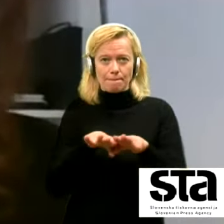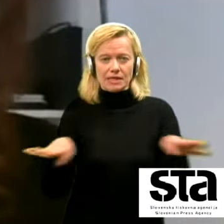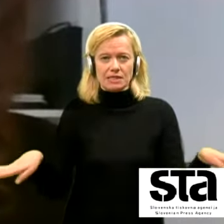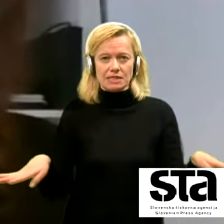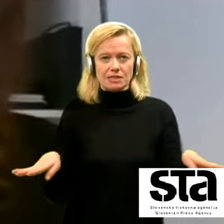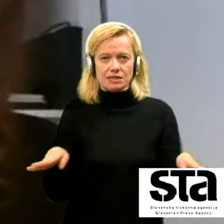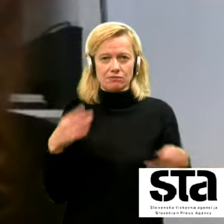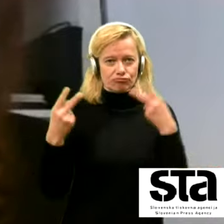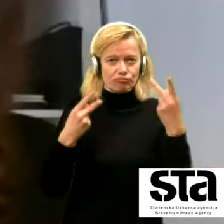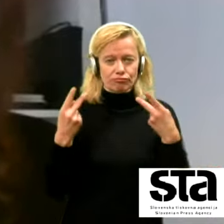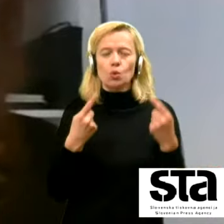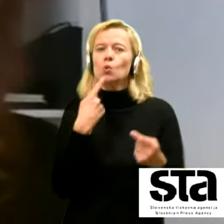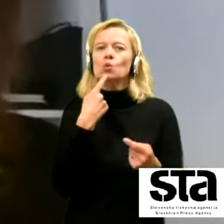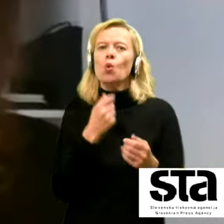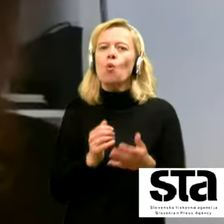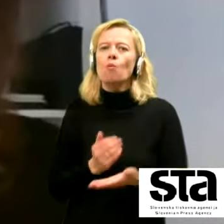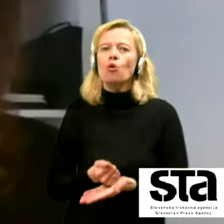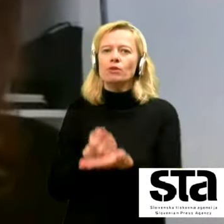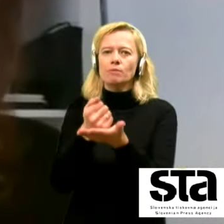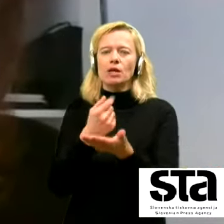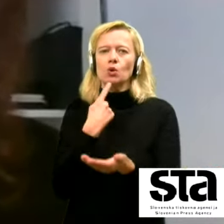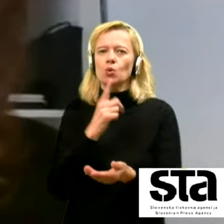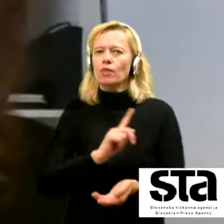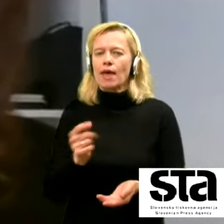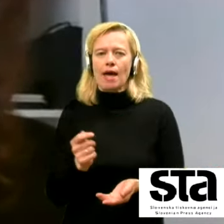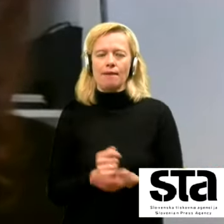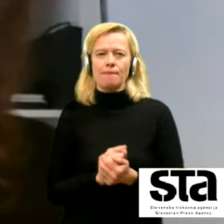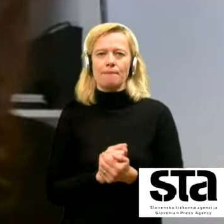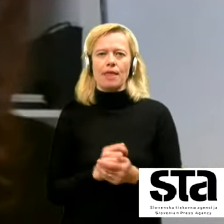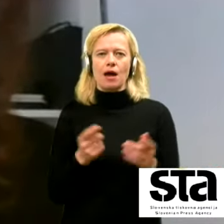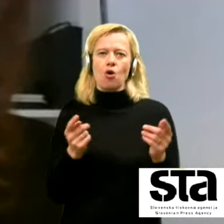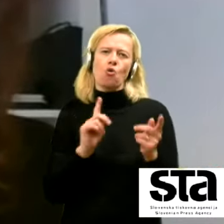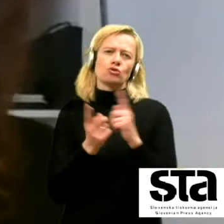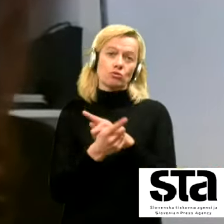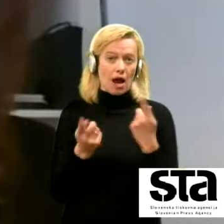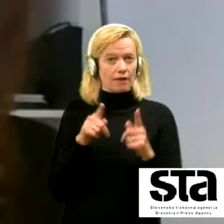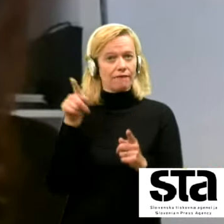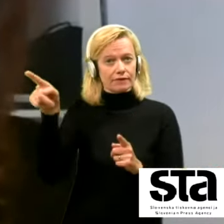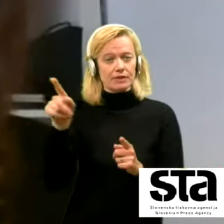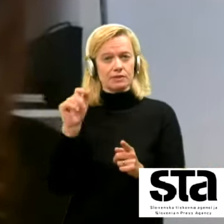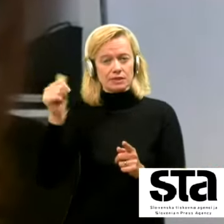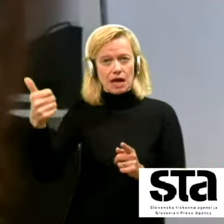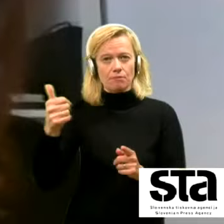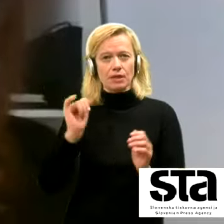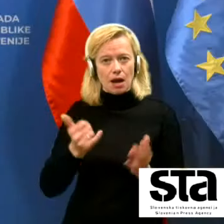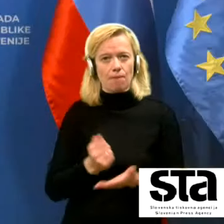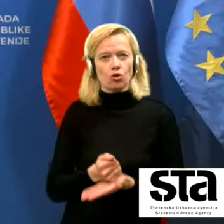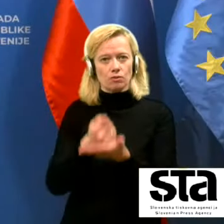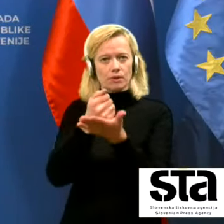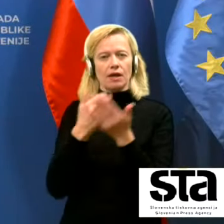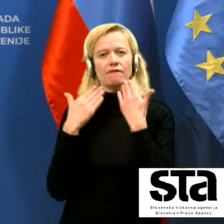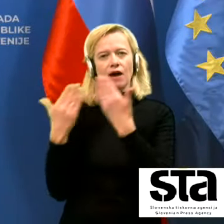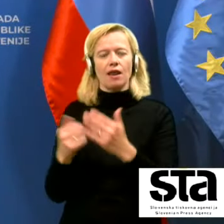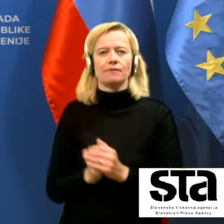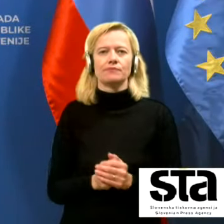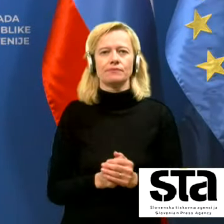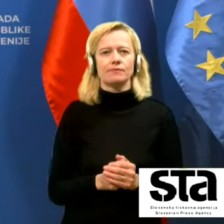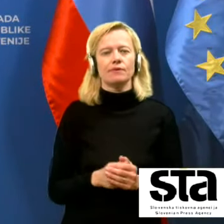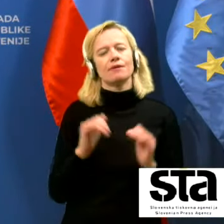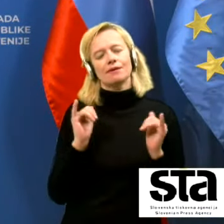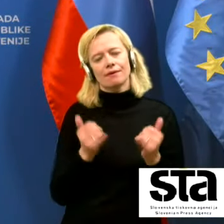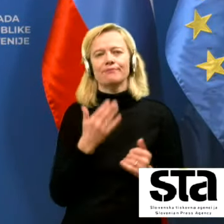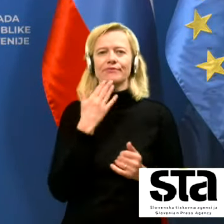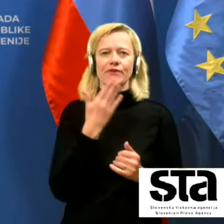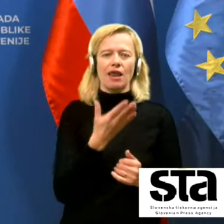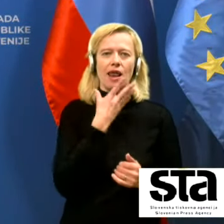ga podpira in kdo ne, oziroma ali ga vi sami podpirate. Hvala. Ja, hvala lepa.